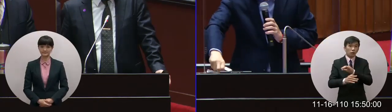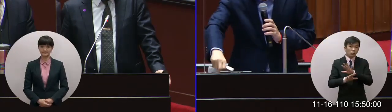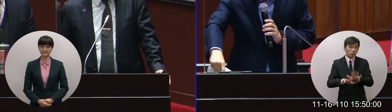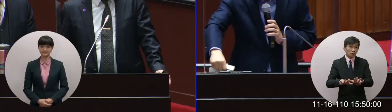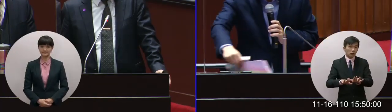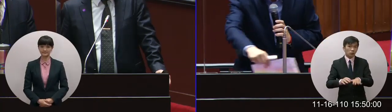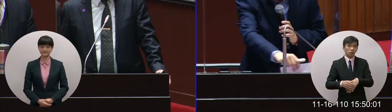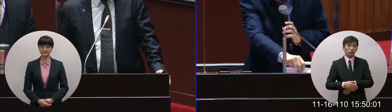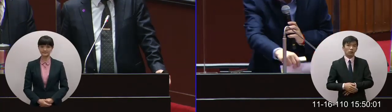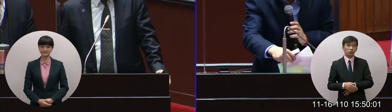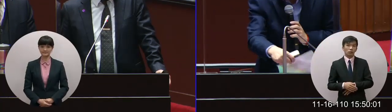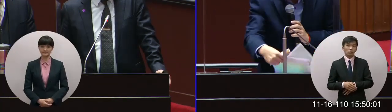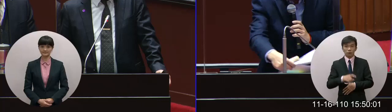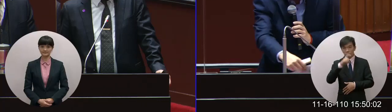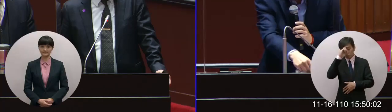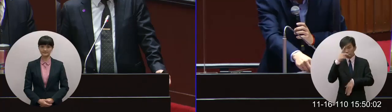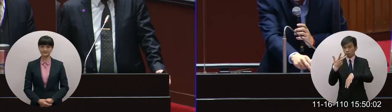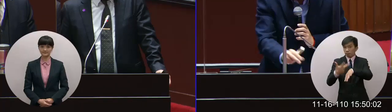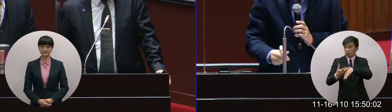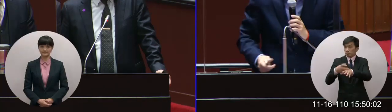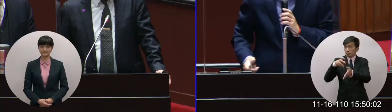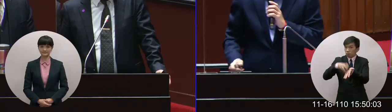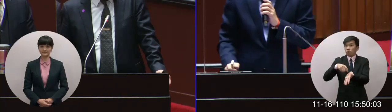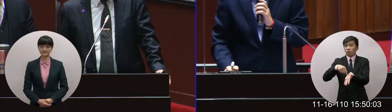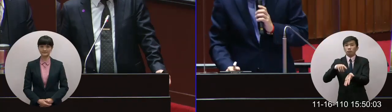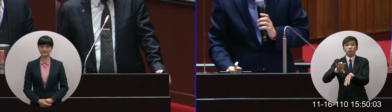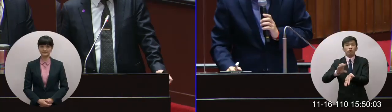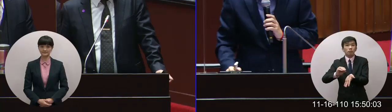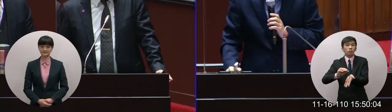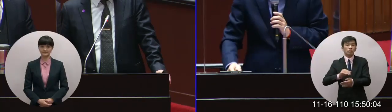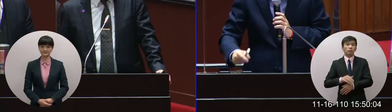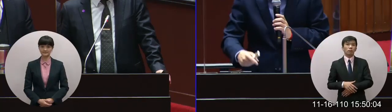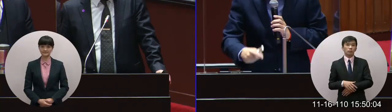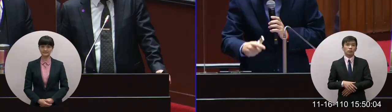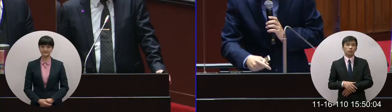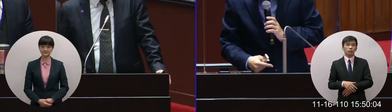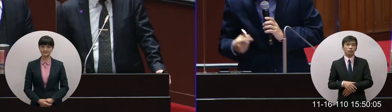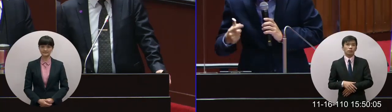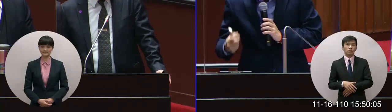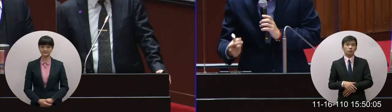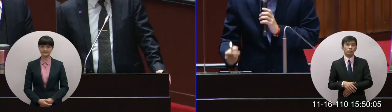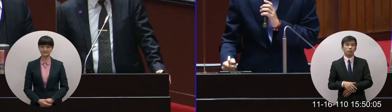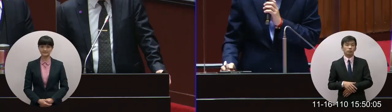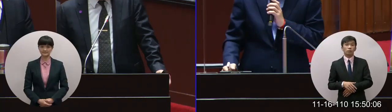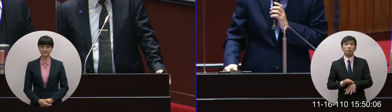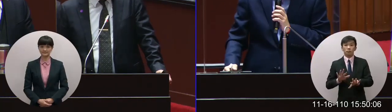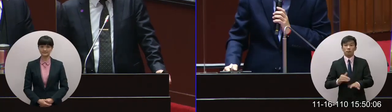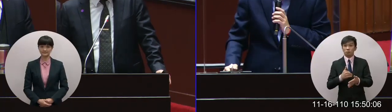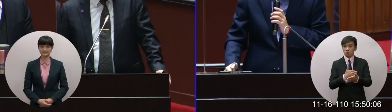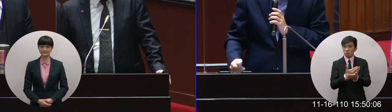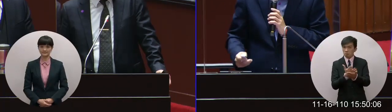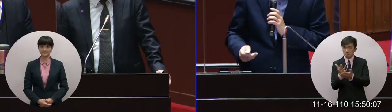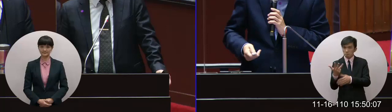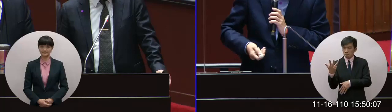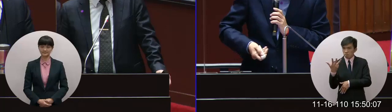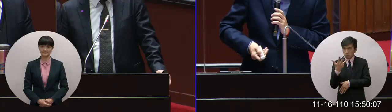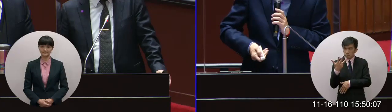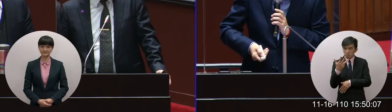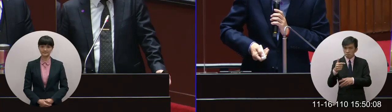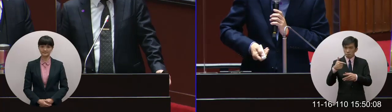多我們先找科學的證據嘛科學證據就是現在你有八項混打的試驗